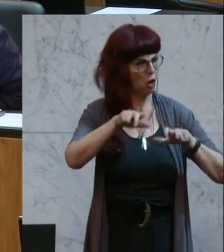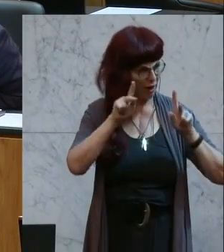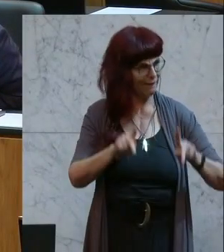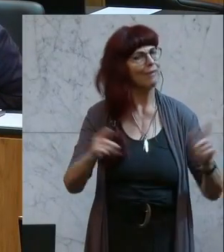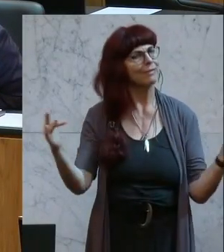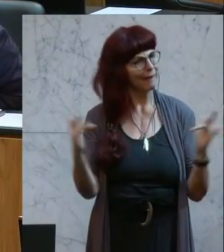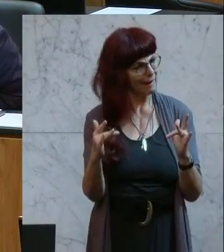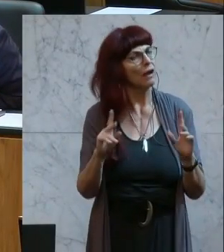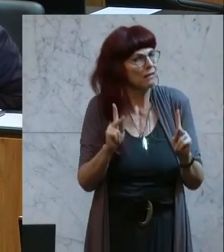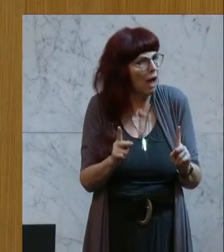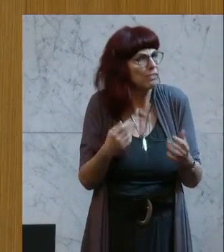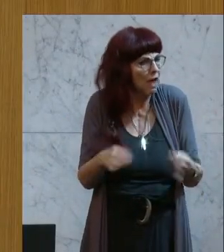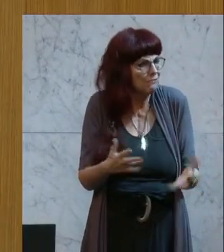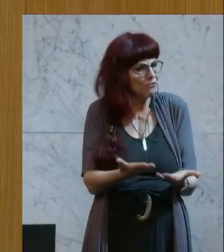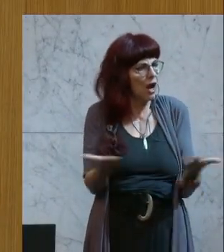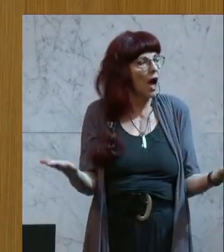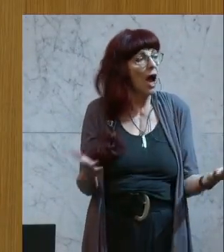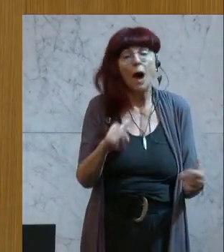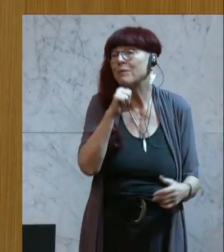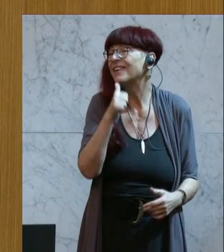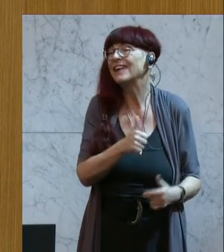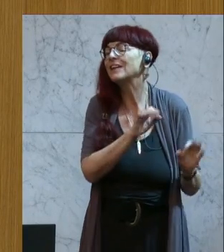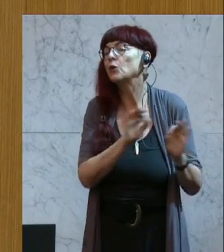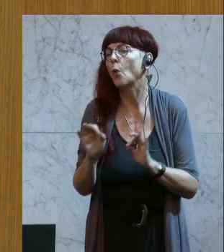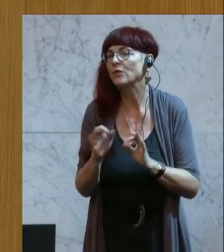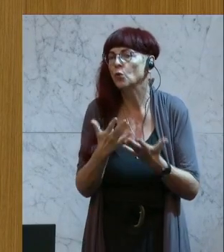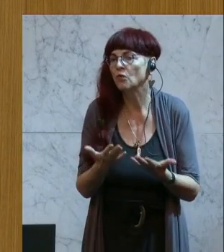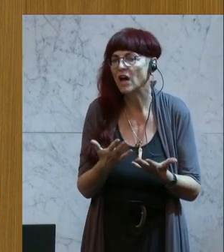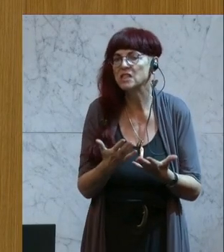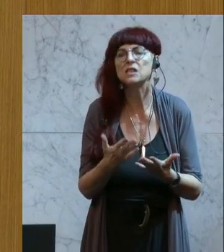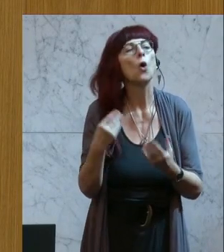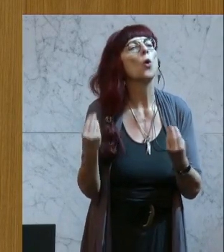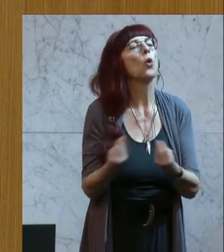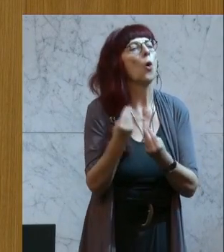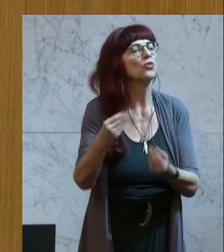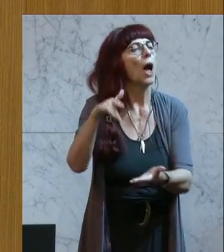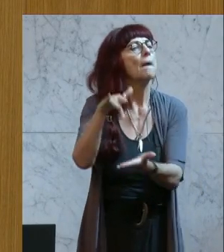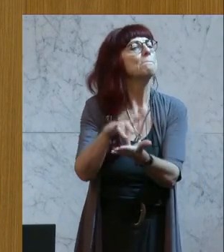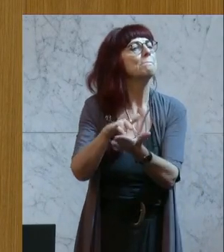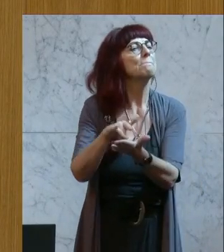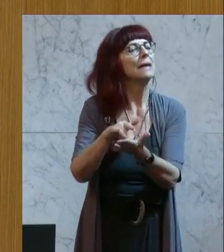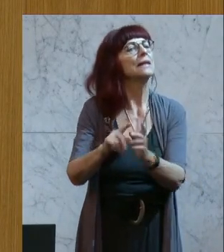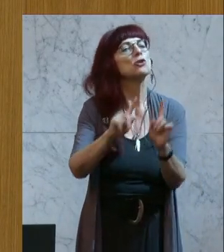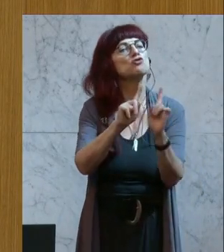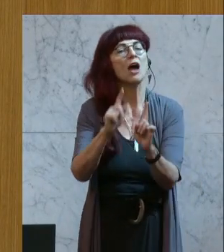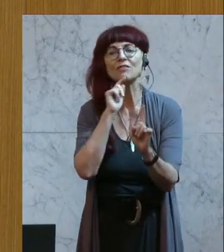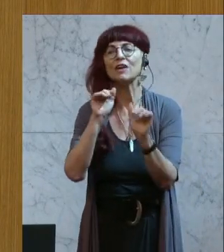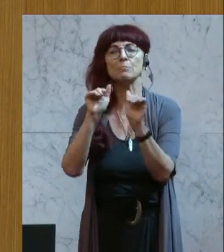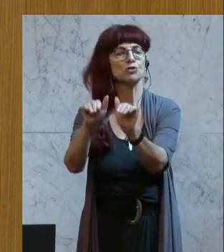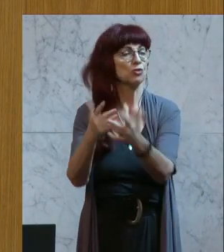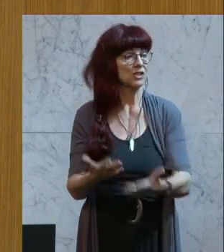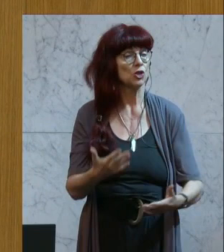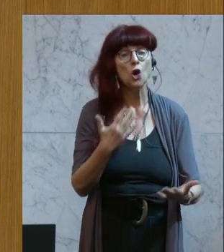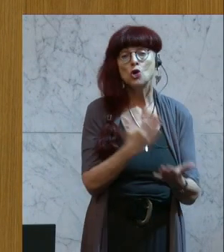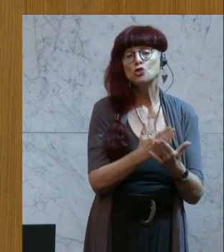legitime Position. Was aber illegitim ist, zu sagen, das ist man, weil man den Mittelstand beschützen will. Wir haben es gehört von Gerhard